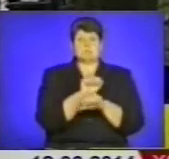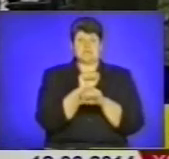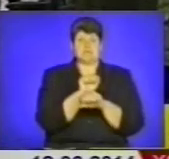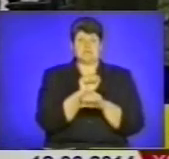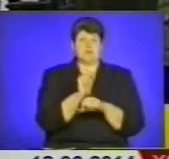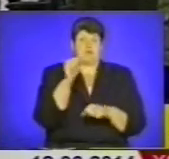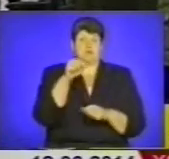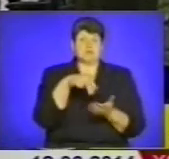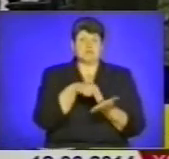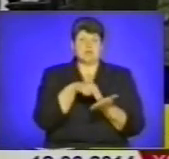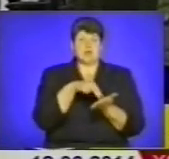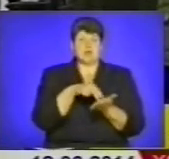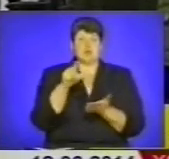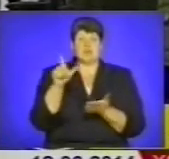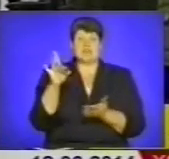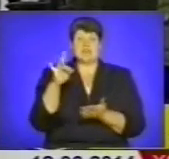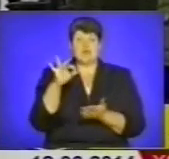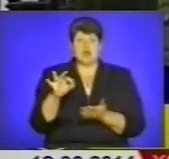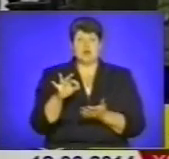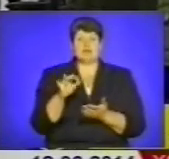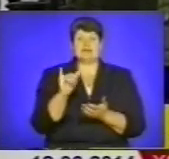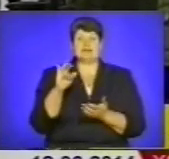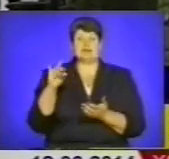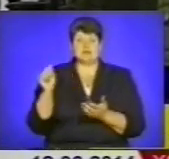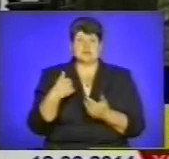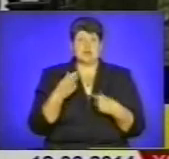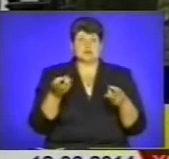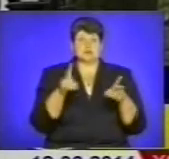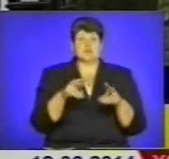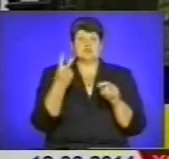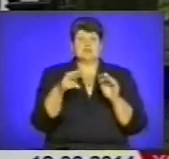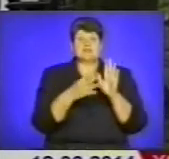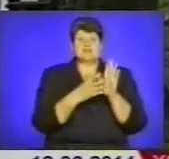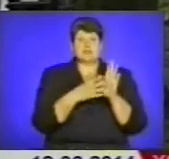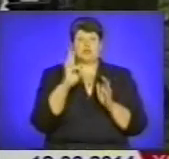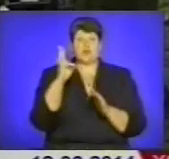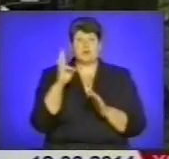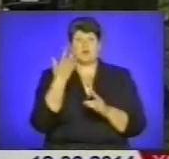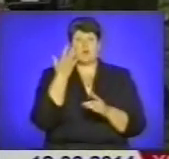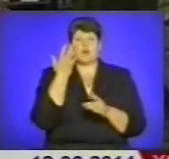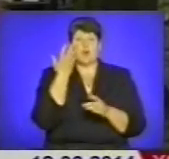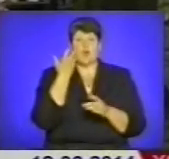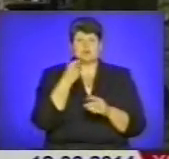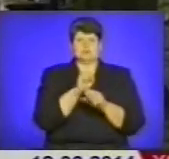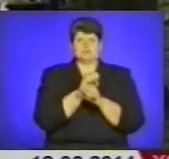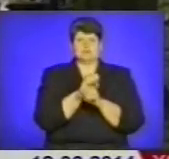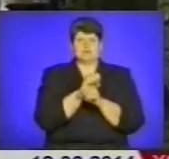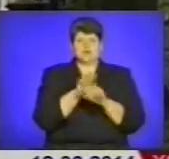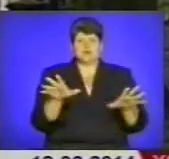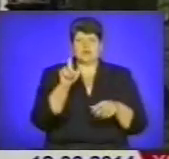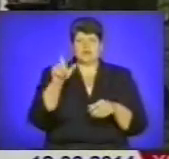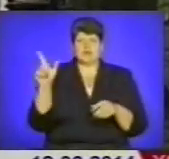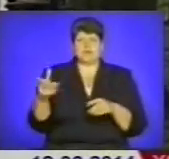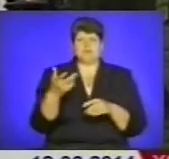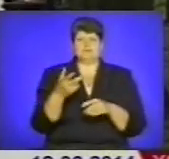А там стоять люди з євроінтеграцією. Я залишилася. 29 ноября, коли розогнали народ силовим методом, кривавим, скажімо.